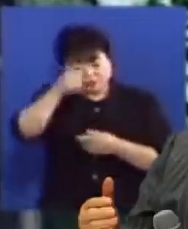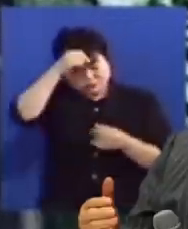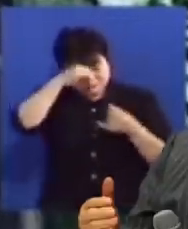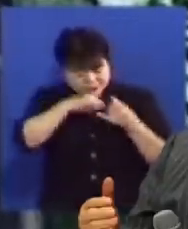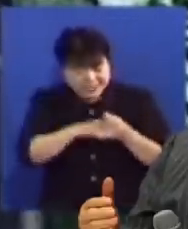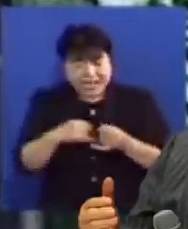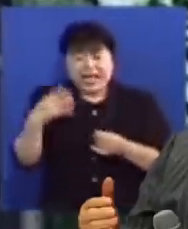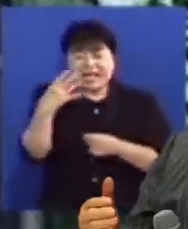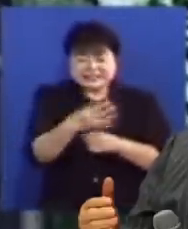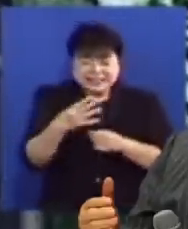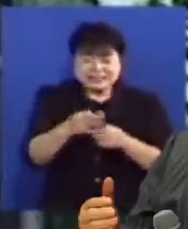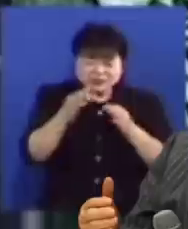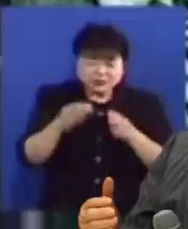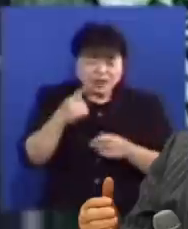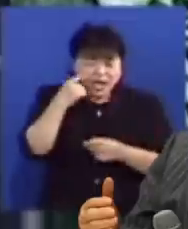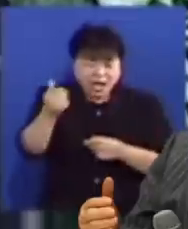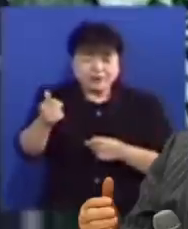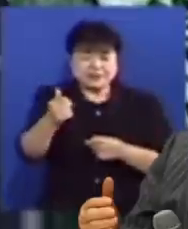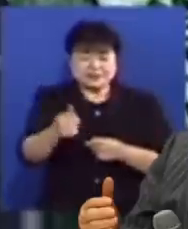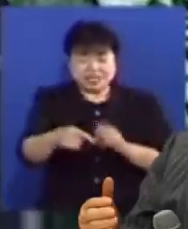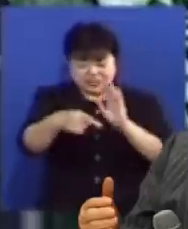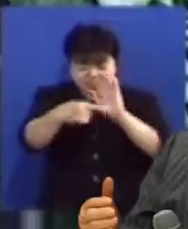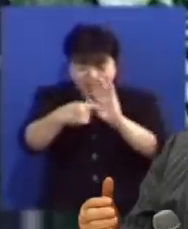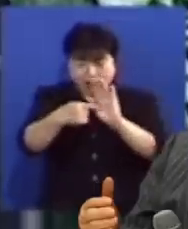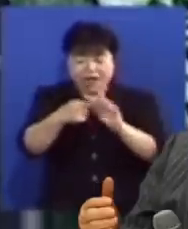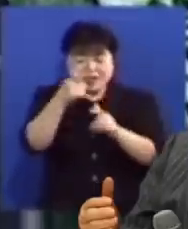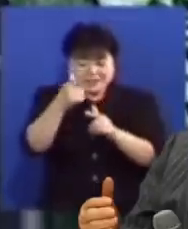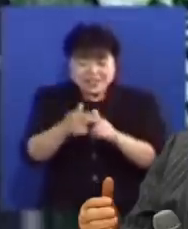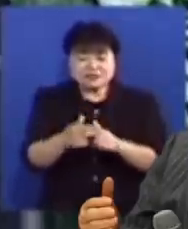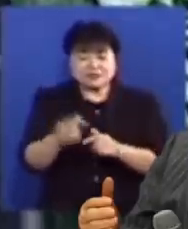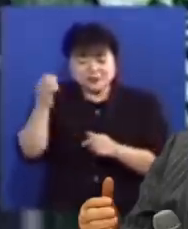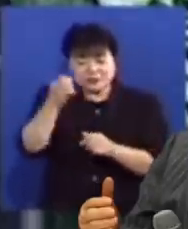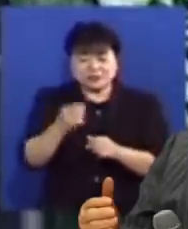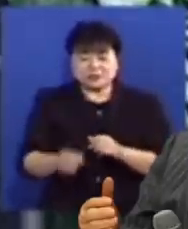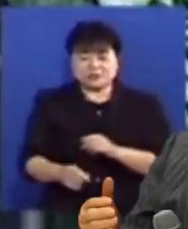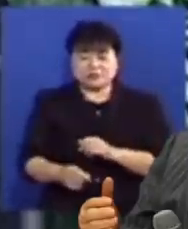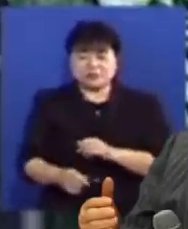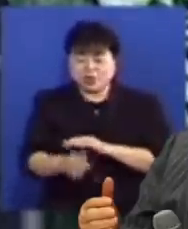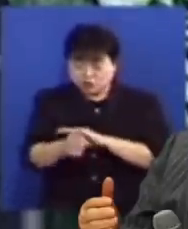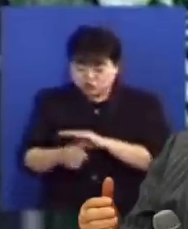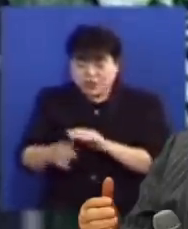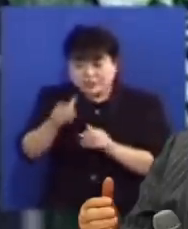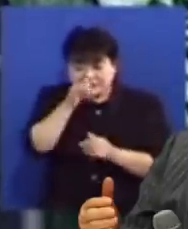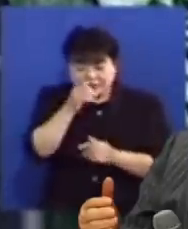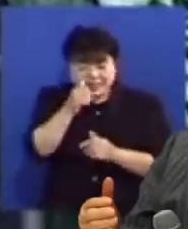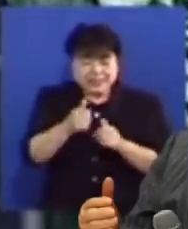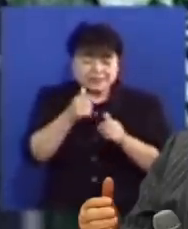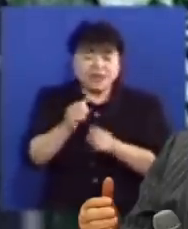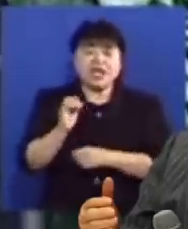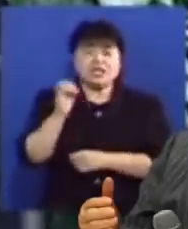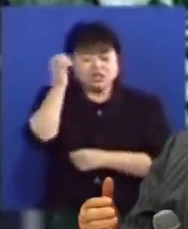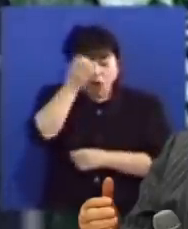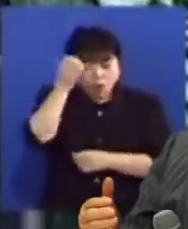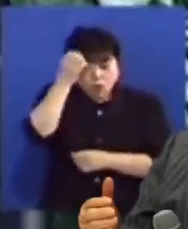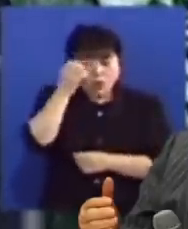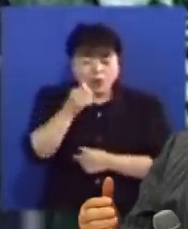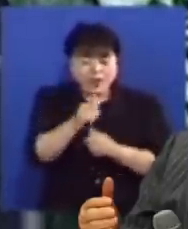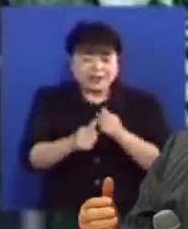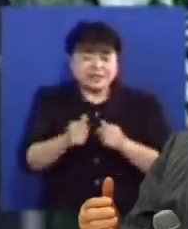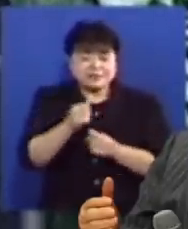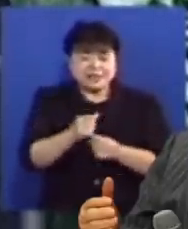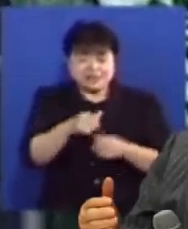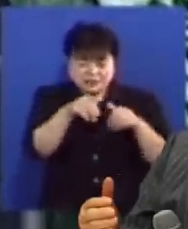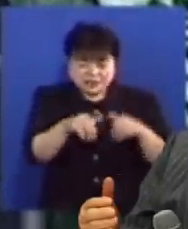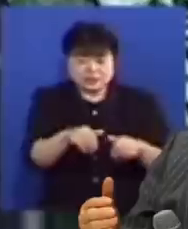4천 년 동안은 아버지가 정면에 나서고 예수님과 성령은 뒤에서 역사했습니다 하나님의 영어로 하나님의